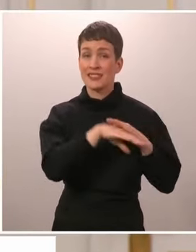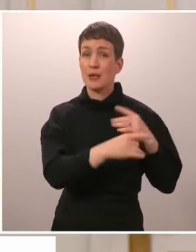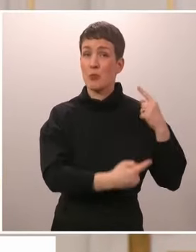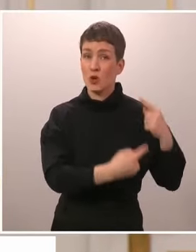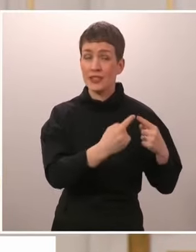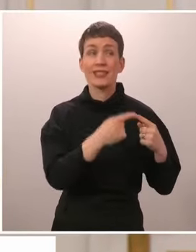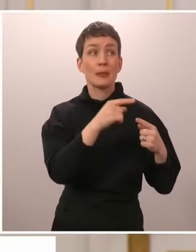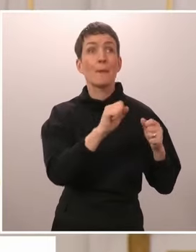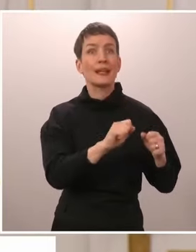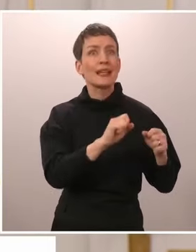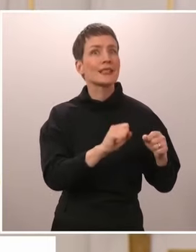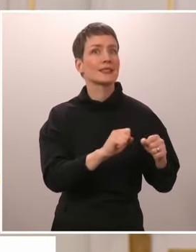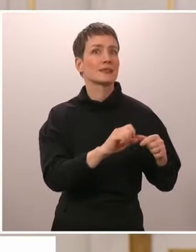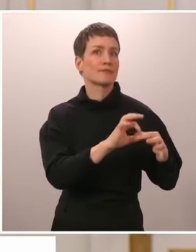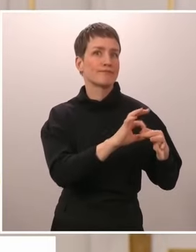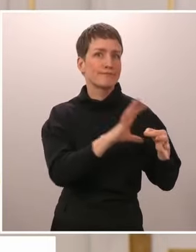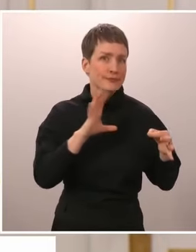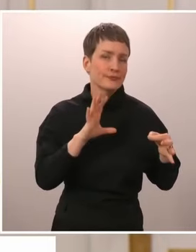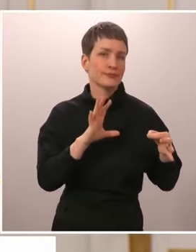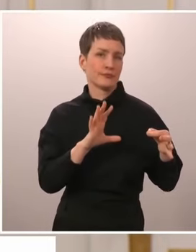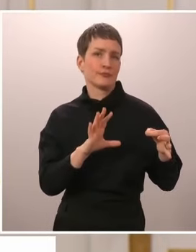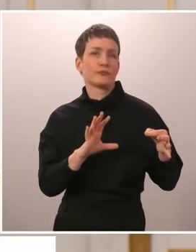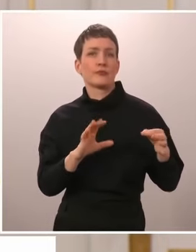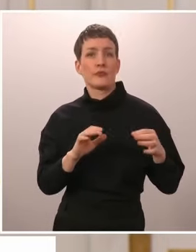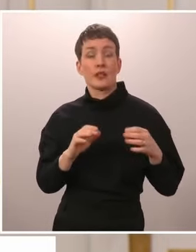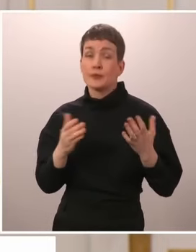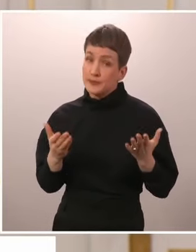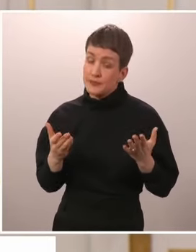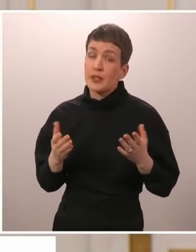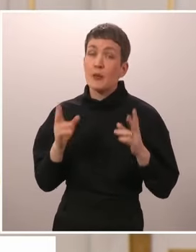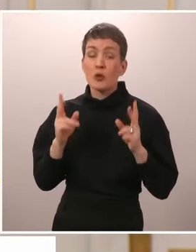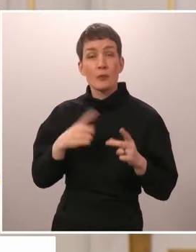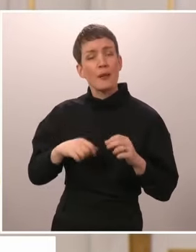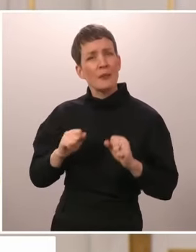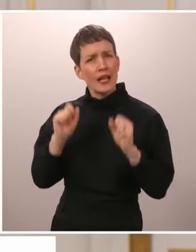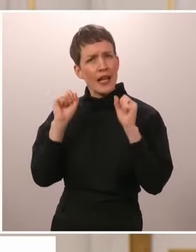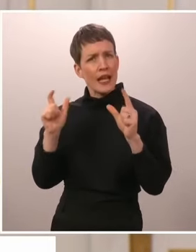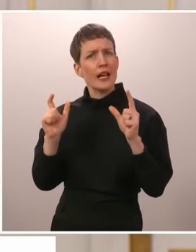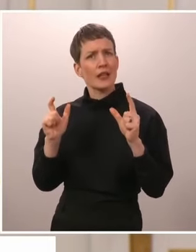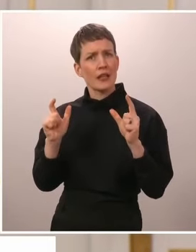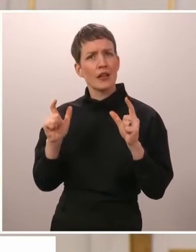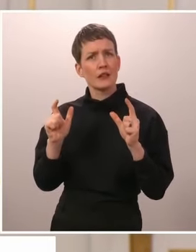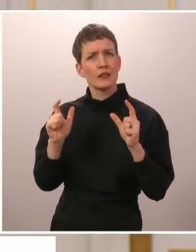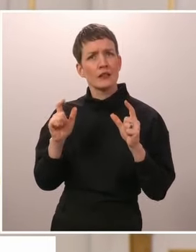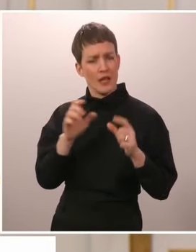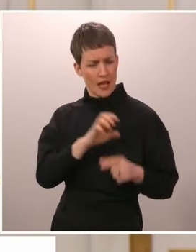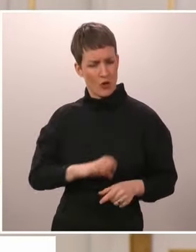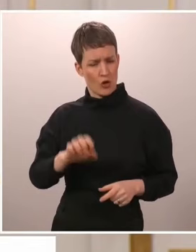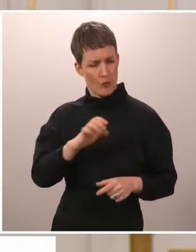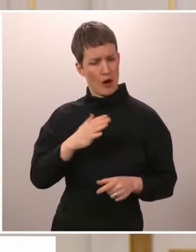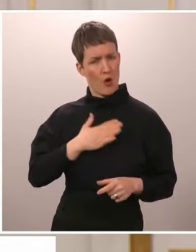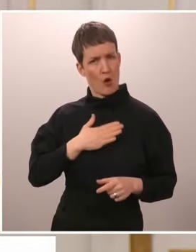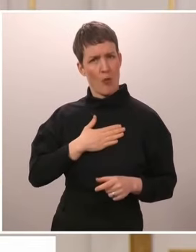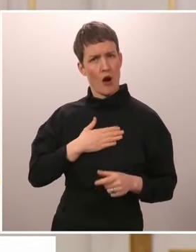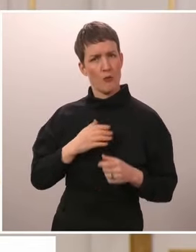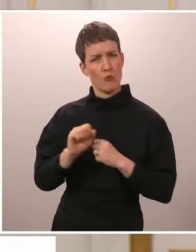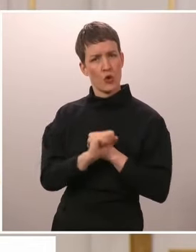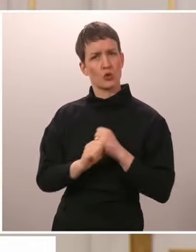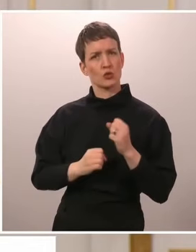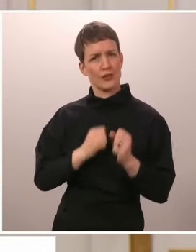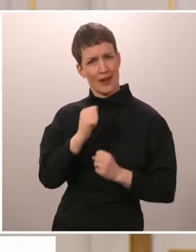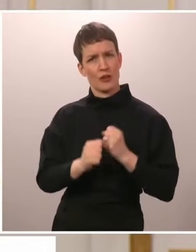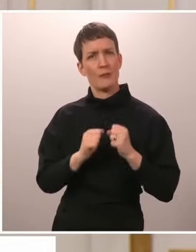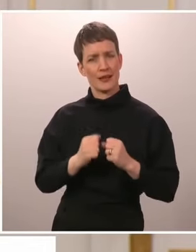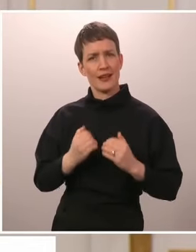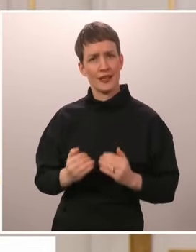saada irrotettua. Ja samalla meidän pitää herätä muodossa tai toisessa Euroopan puolustusteollisuuden kehittämiseen, josta myös